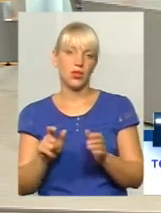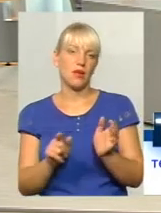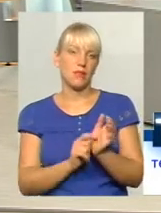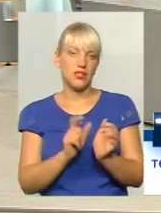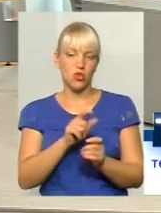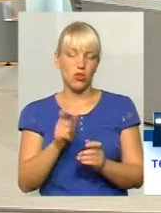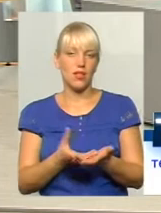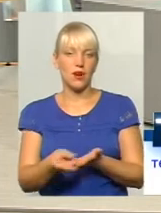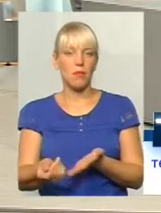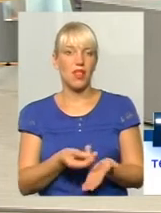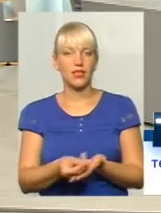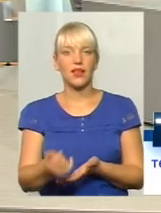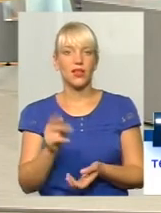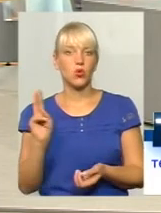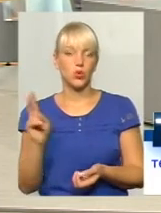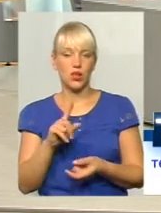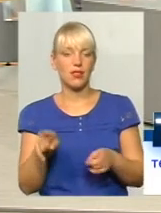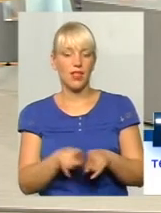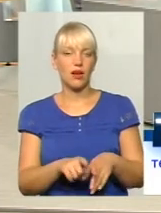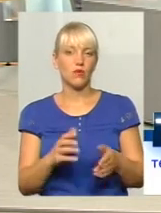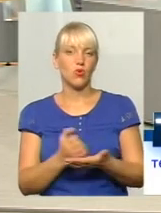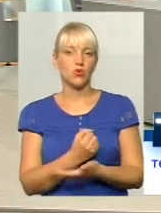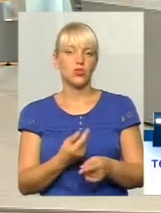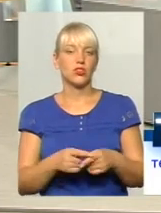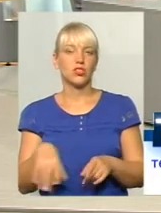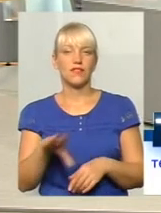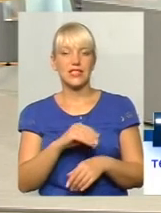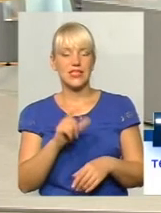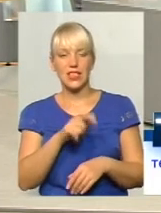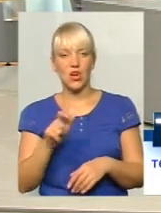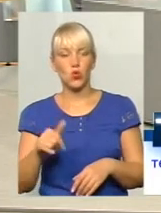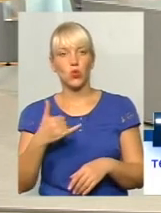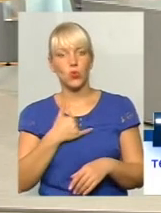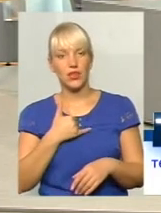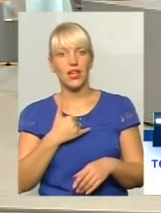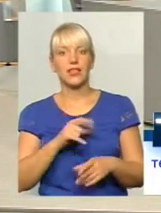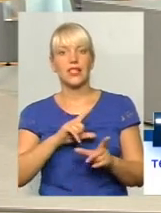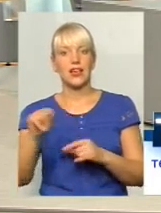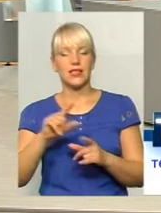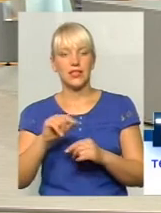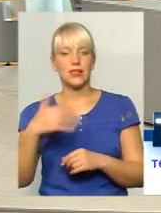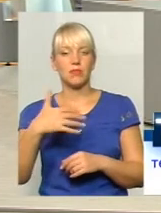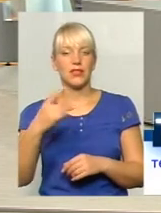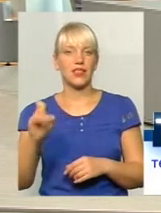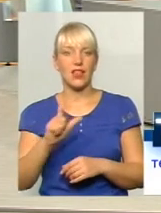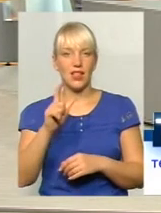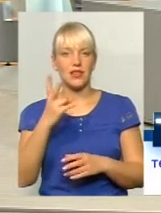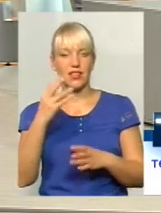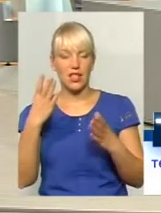А це ж допомогло. Так, виходить, що військові люди в нас їздять по 50 разів на день, але